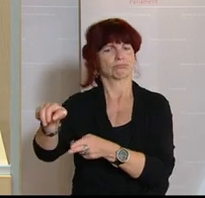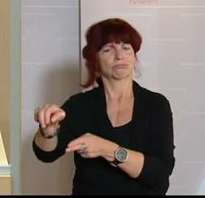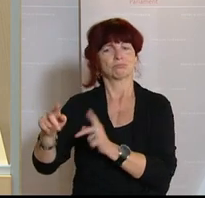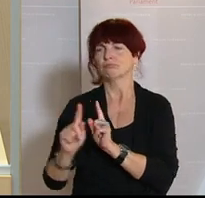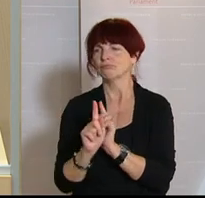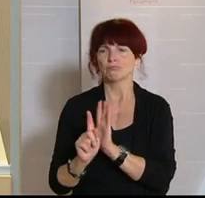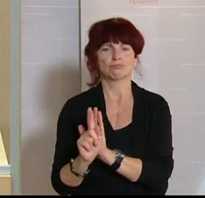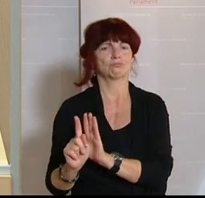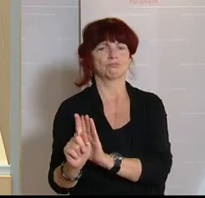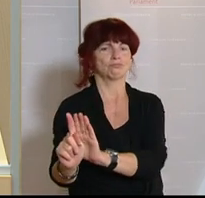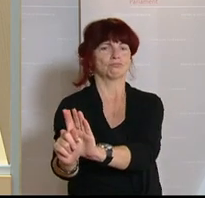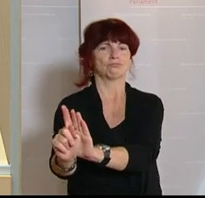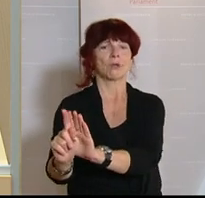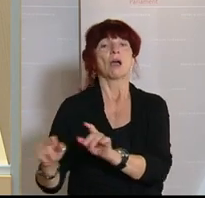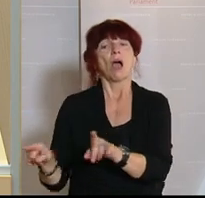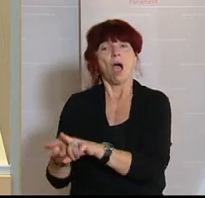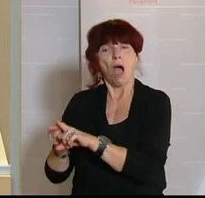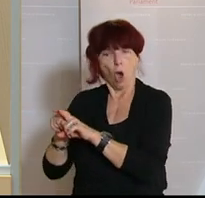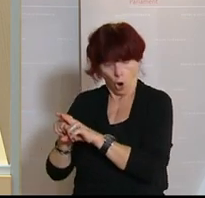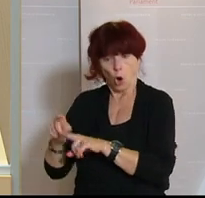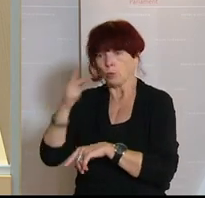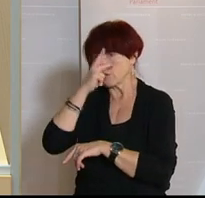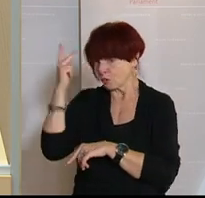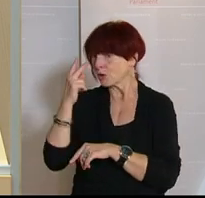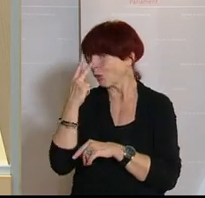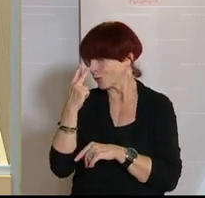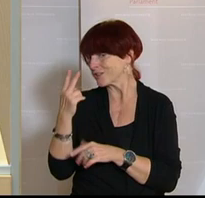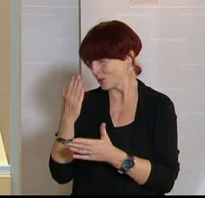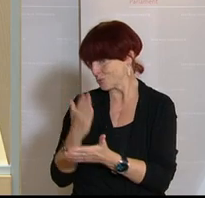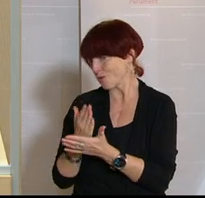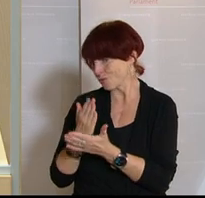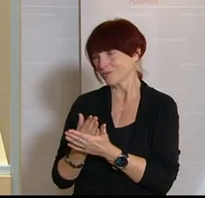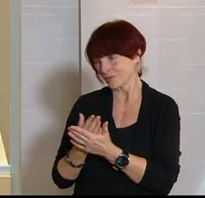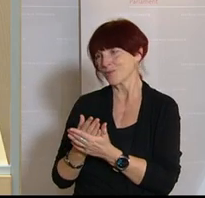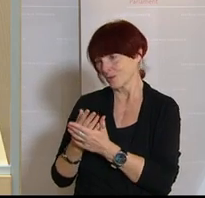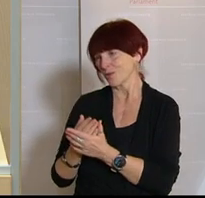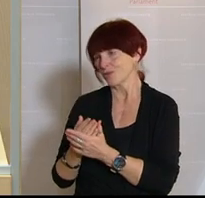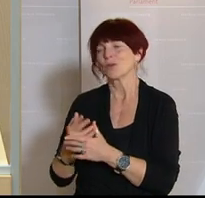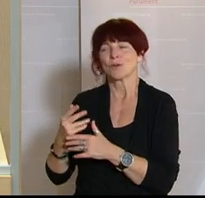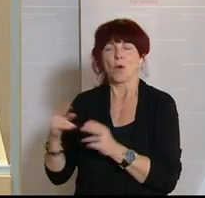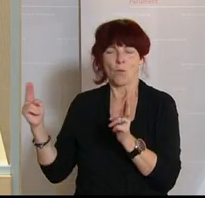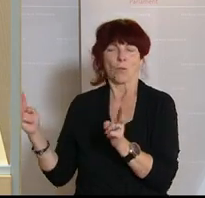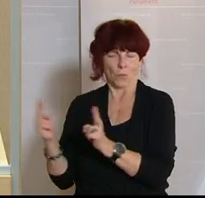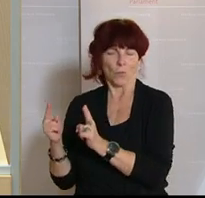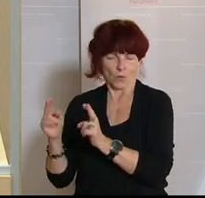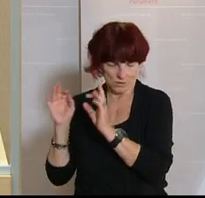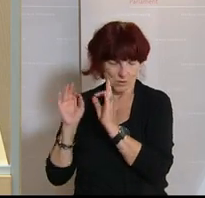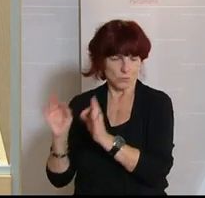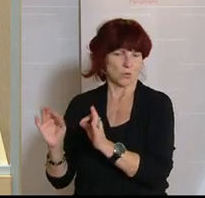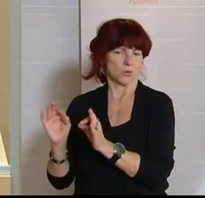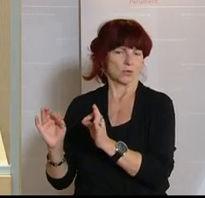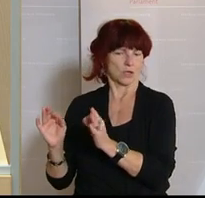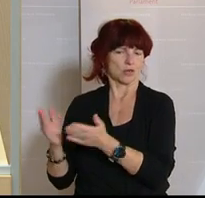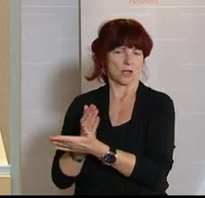das auch so und das sieht man auch in den Umfragen so, mein lieber Peter. Auch Danke sagen möchte ich der Landjugend